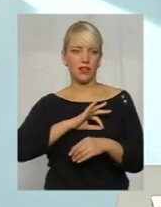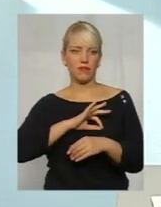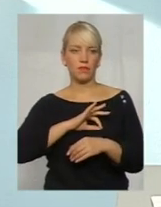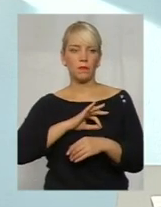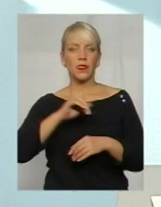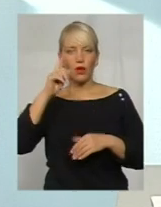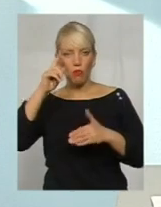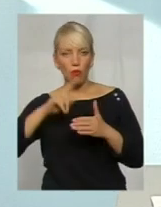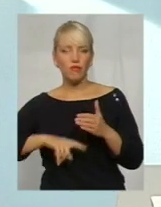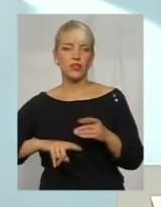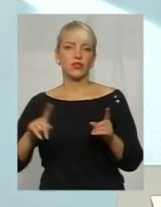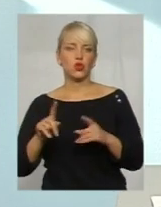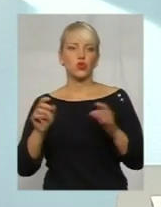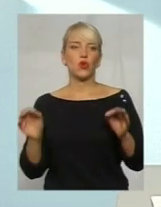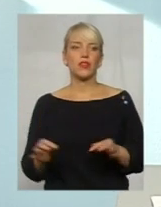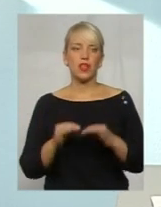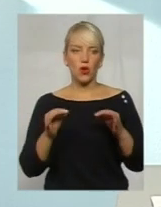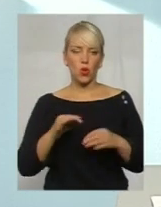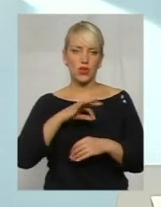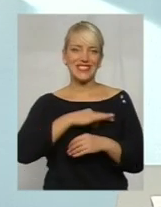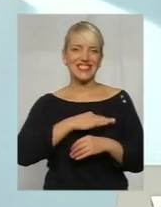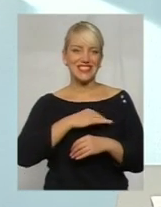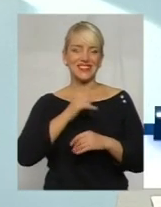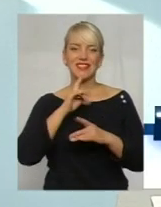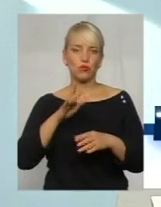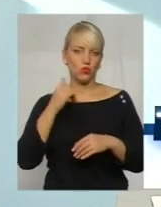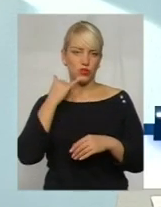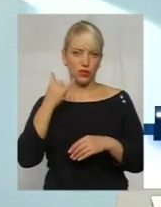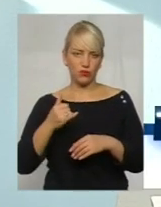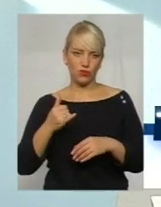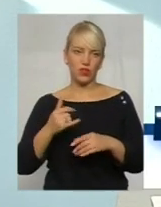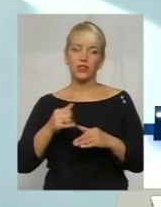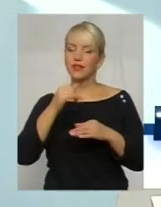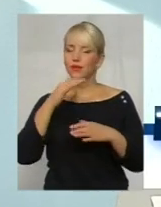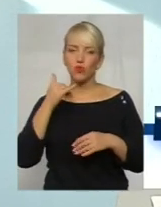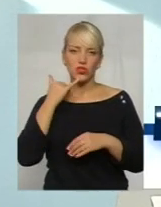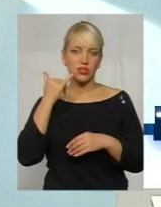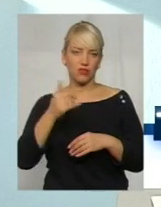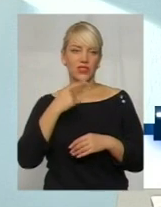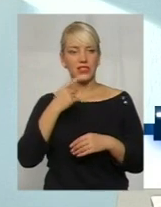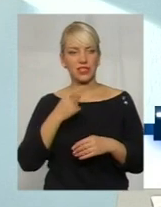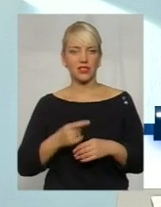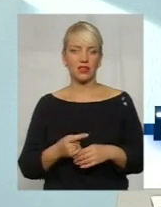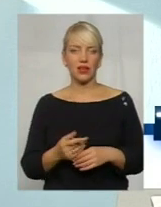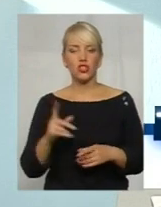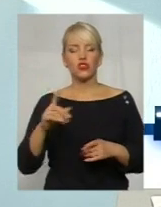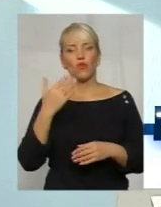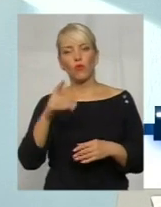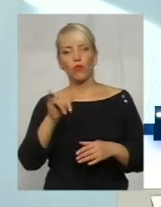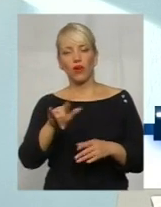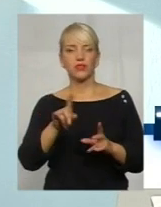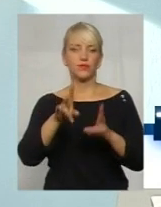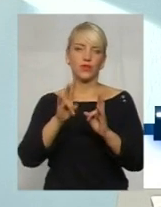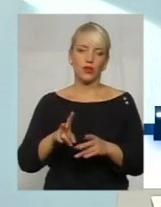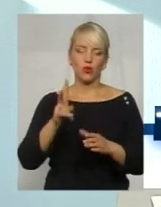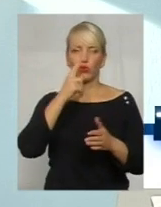Повірте, що ніколи слідчий не телефонує і не може зателефонувати і сказати, що у вас щось сталося, хтось